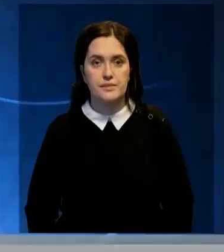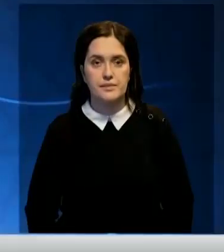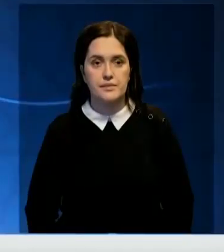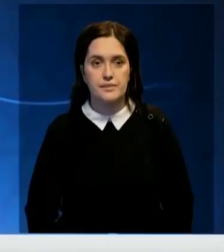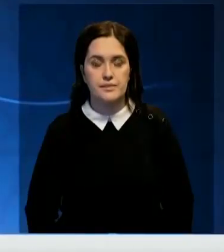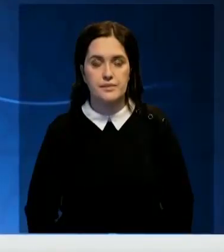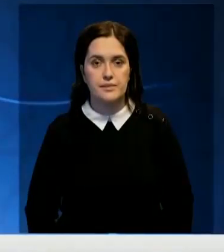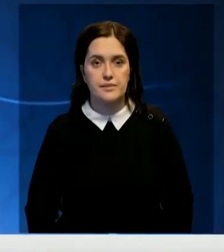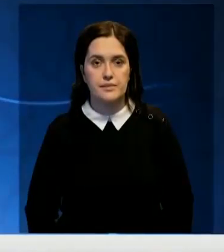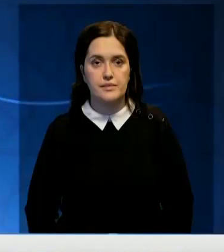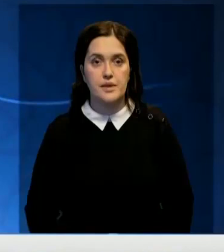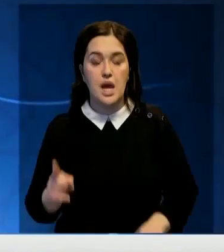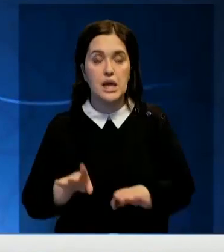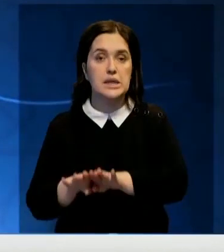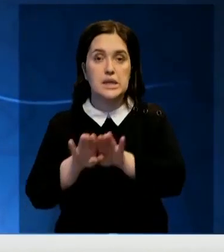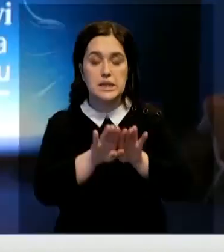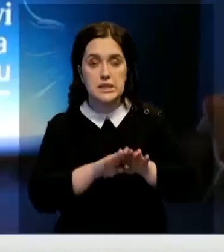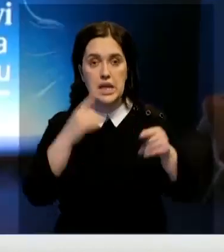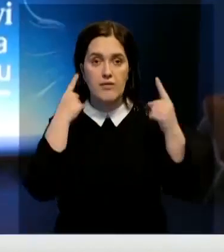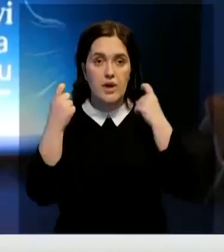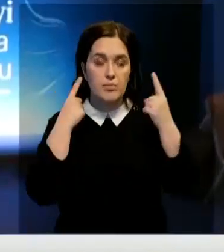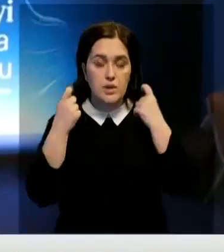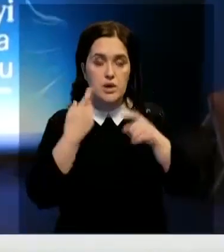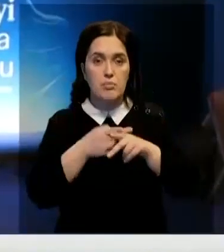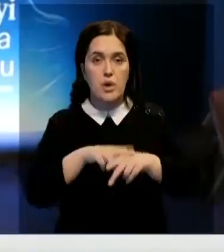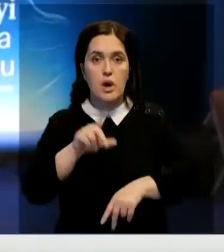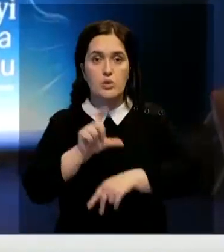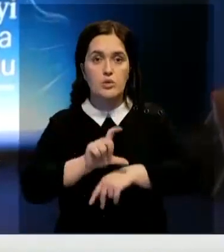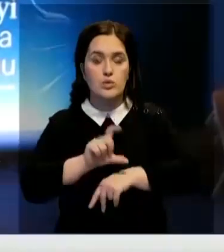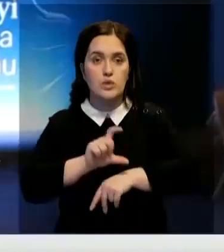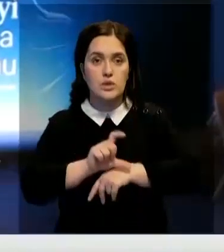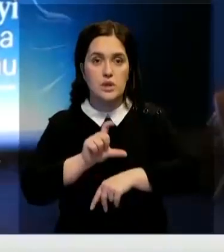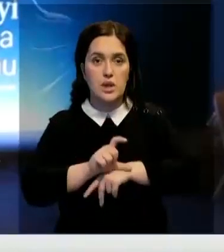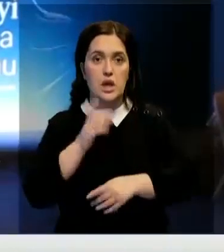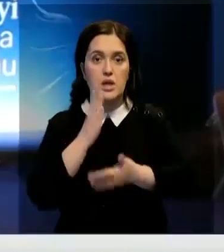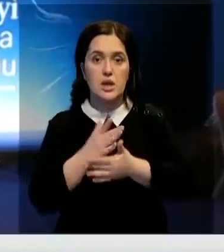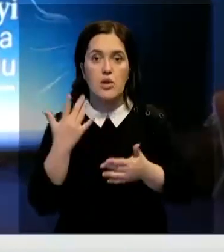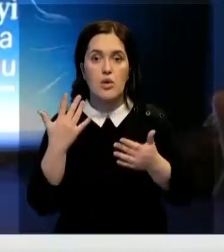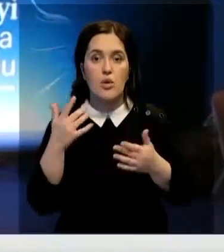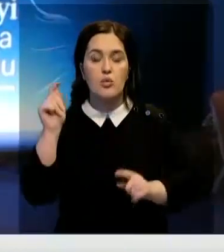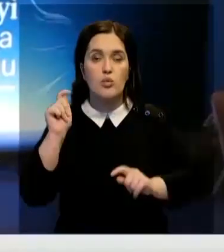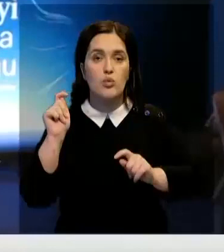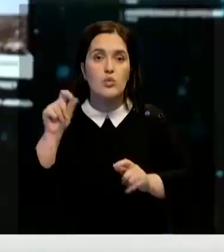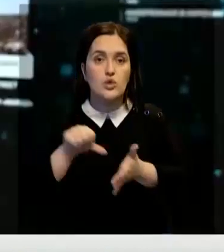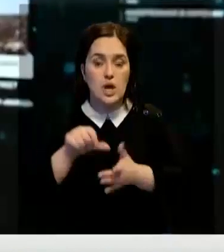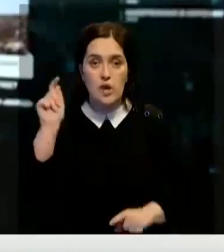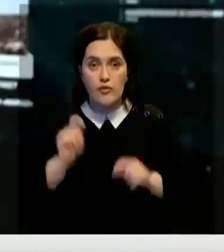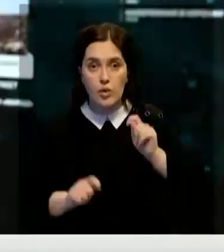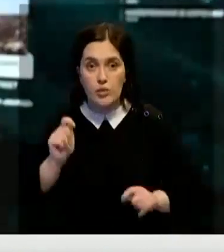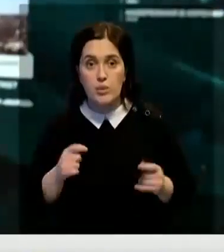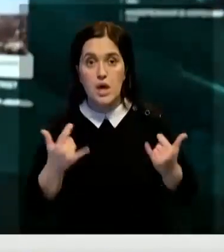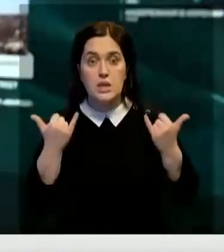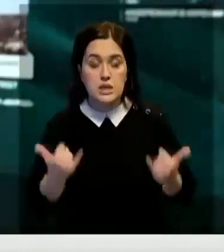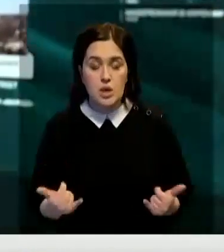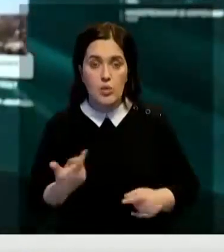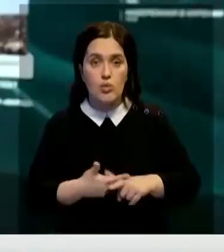Как создать единое информационное пространство в тюркском мире, решают участники форума. По их мнению, в современном мире очень